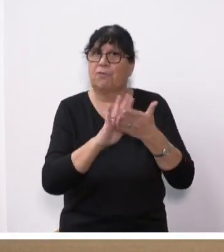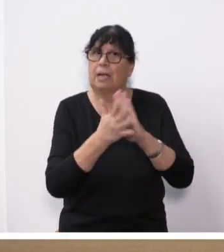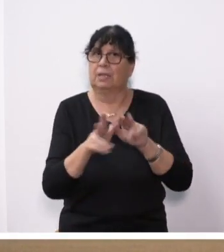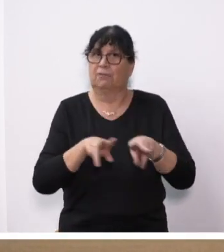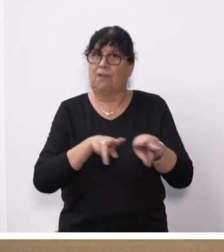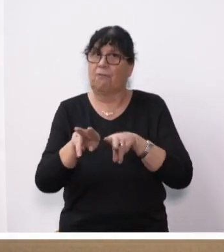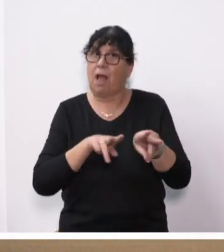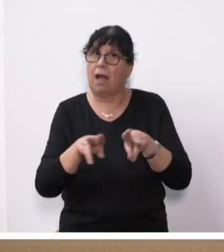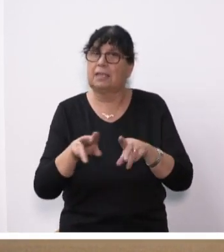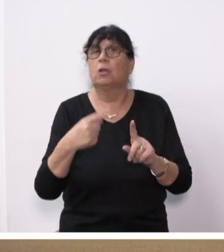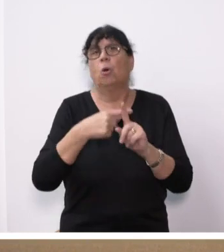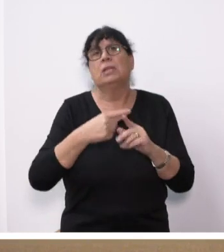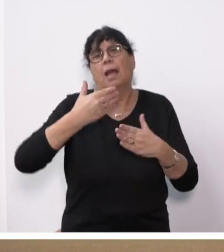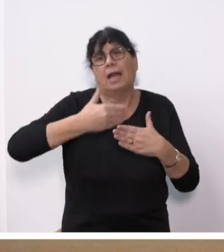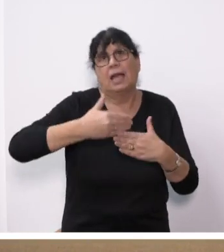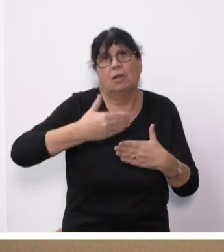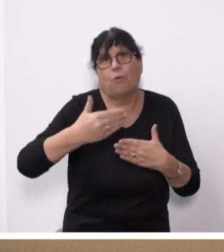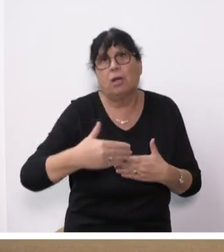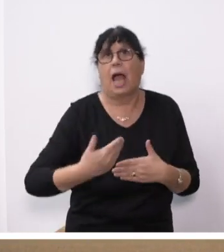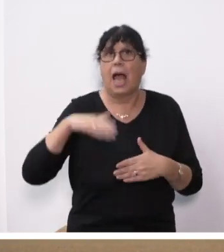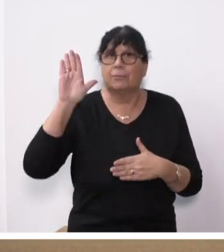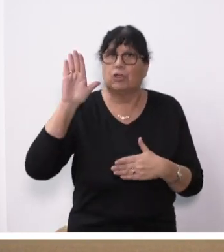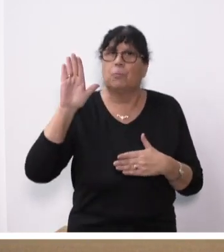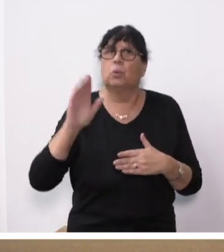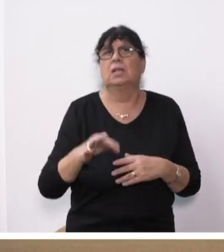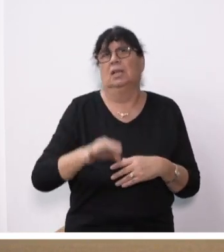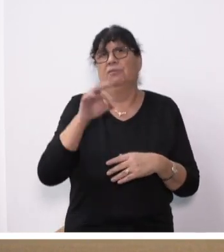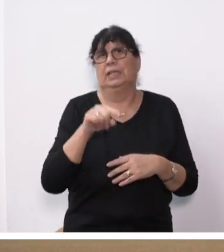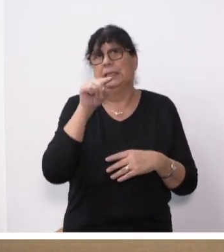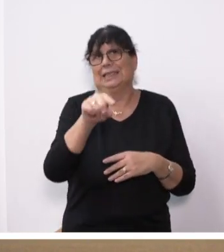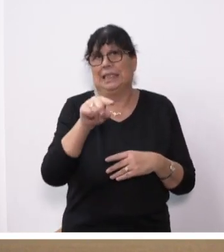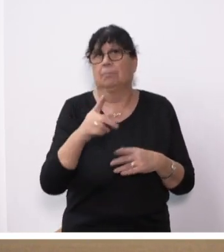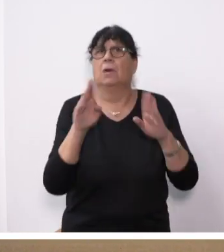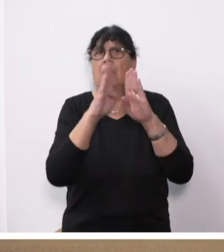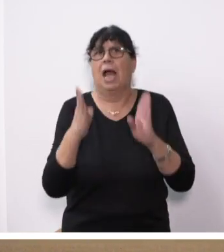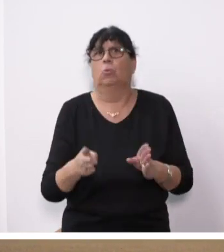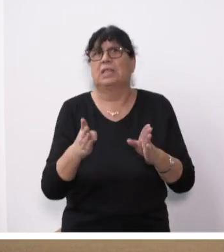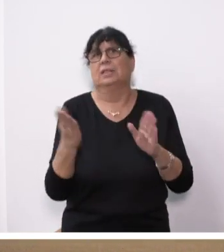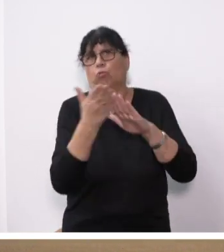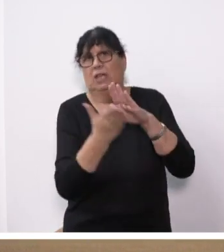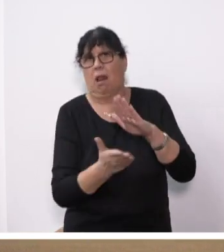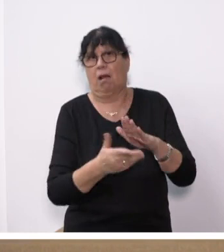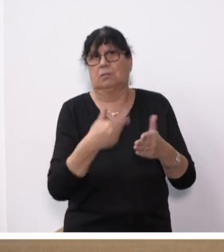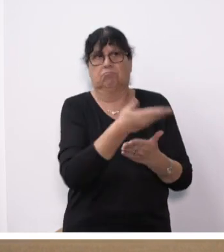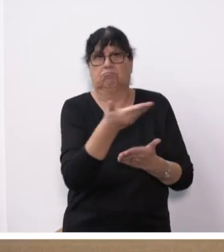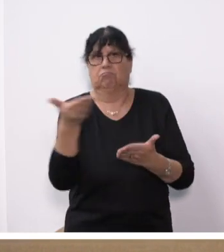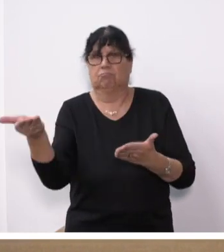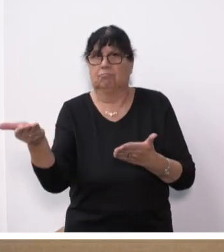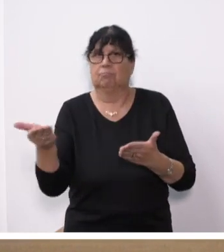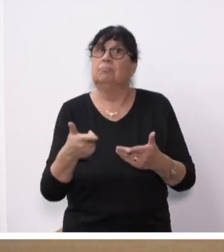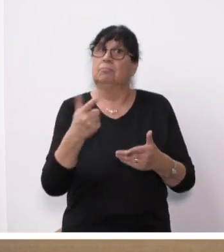Verfahren und die Reihenfolge der Abstimmungen finden Sie in den Ihnen vorliegenden Haushaltsunterlagen. Die